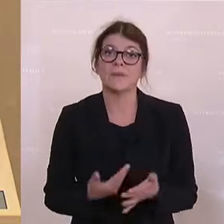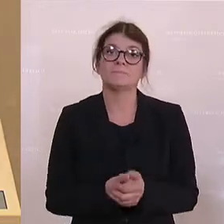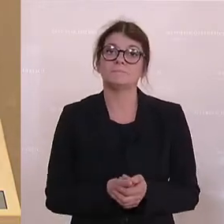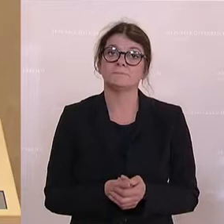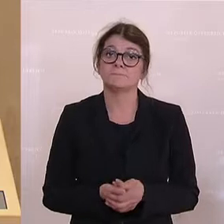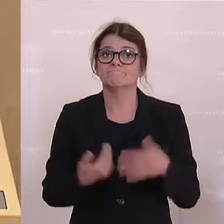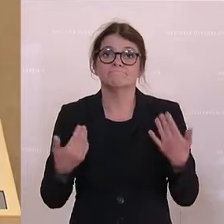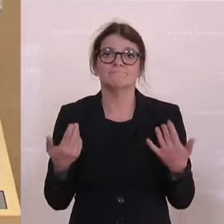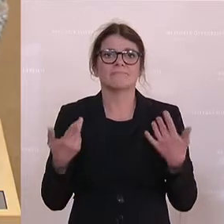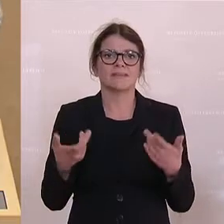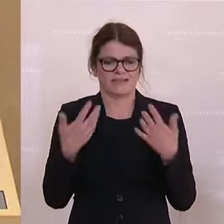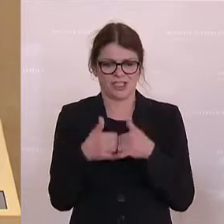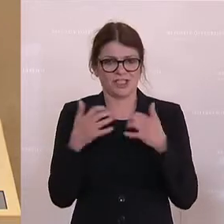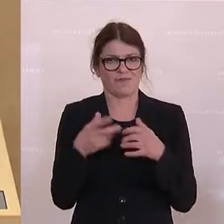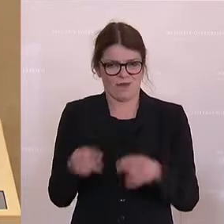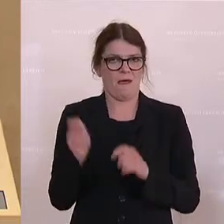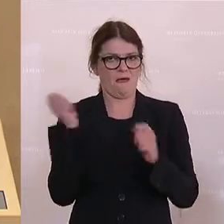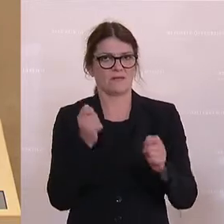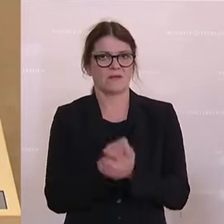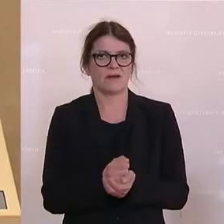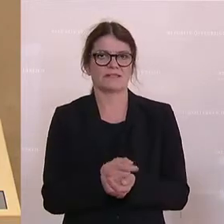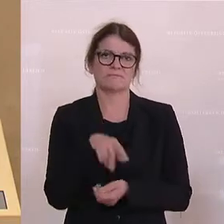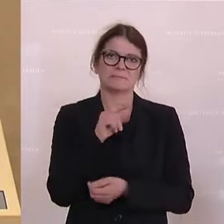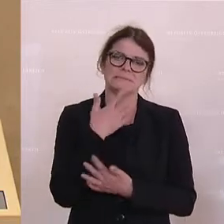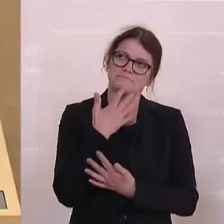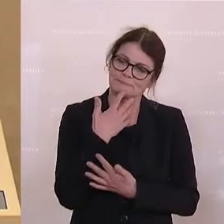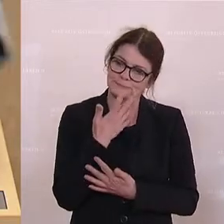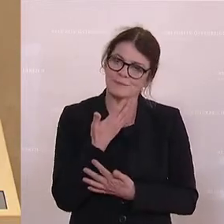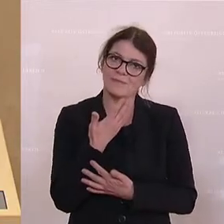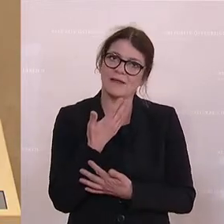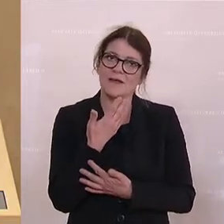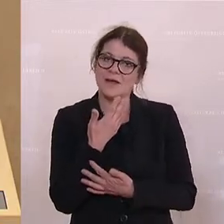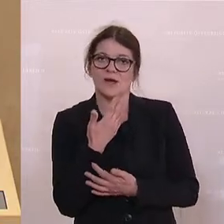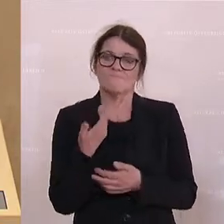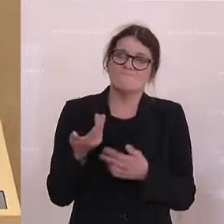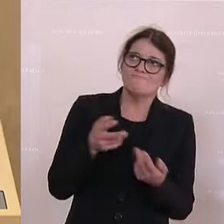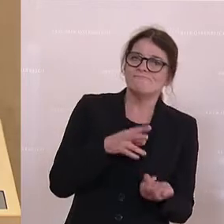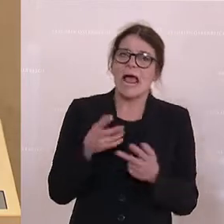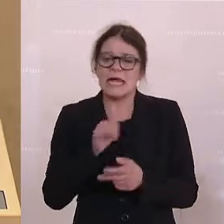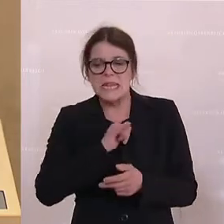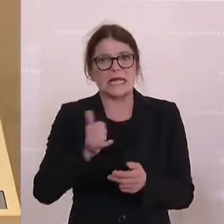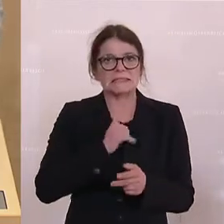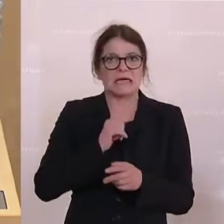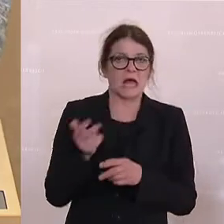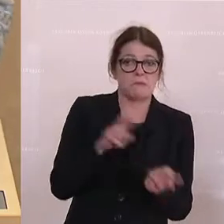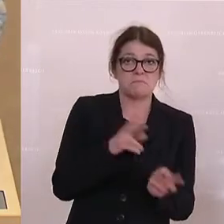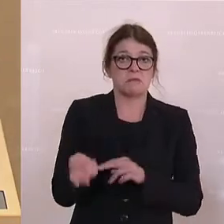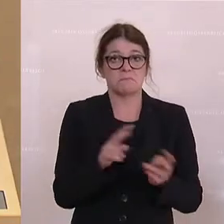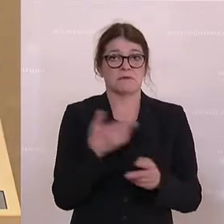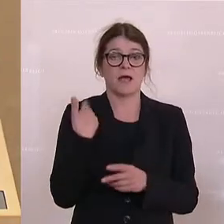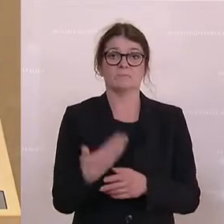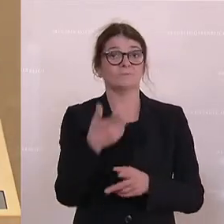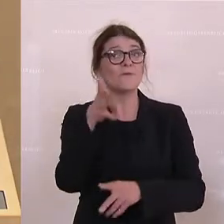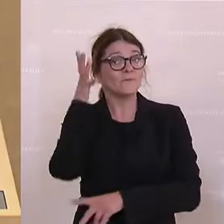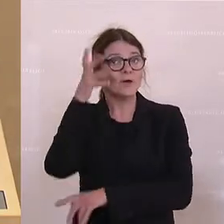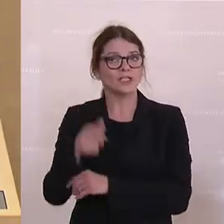Die Geschichte dieses Antrags ist ein bisschen lebhaft oder interessant. Stellen Sie sich vor,